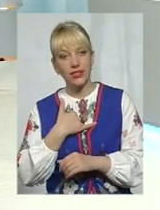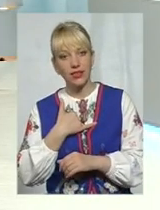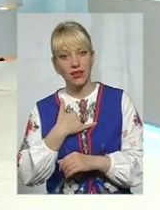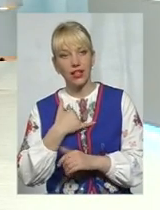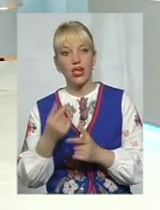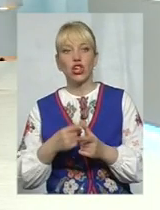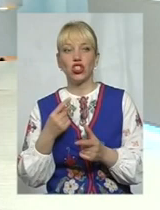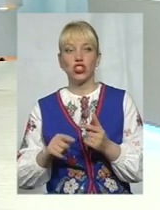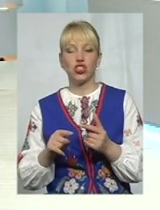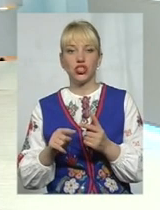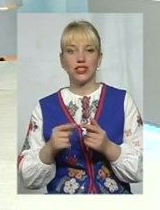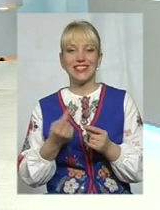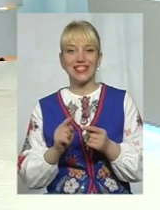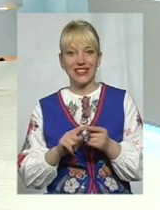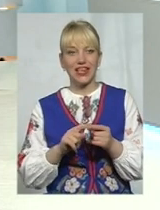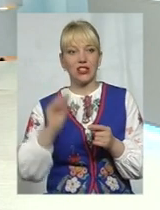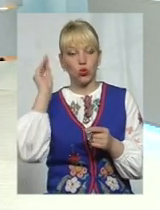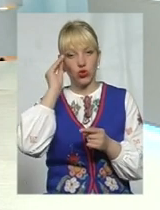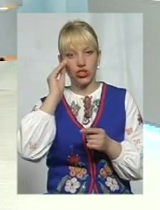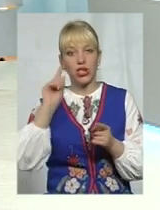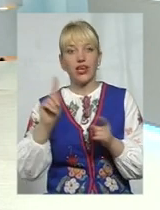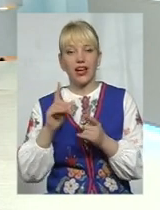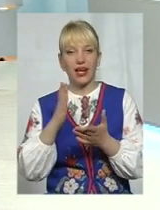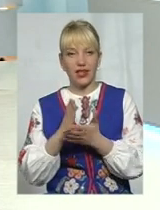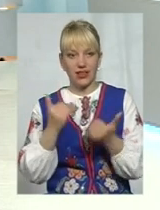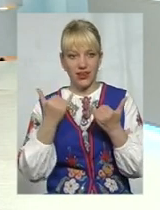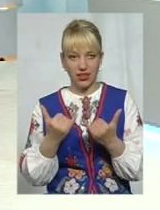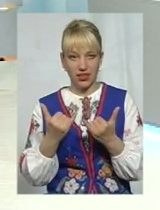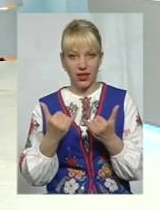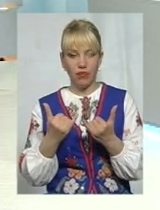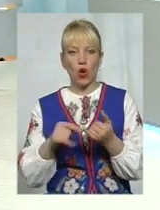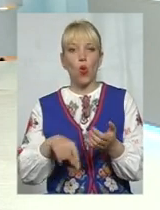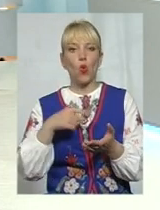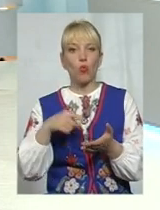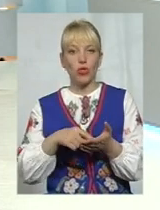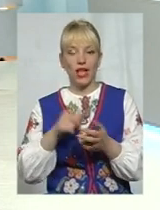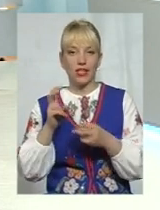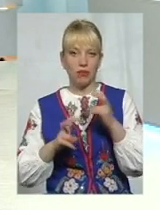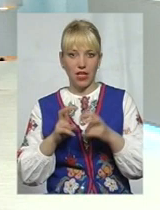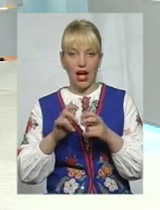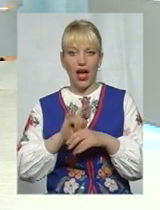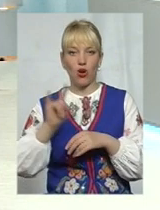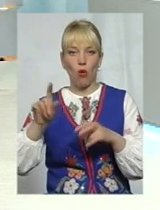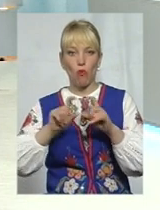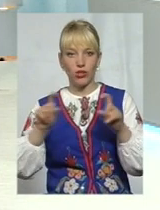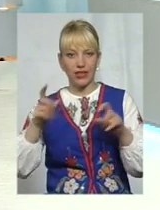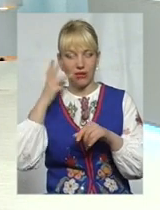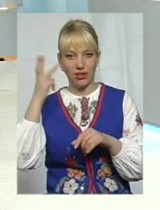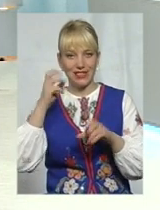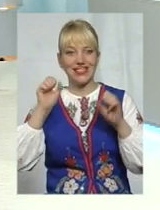з тієї точки, в якій знаходиться нині комунальне підприємство «Аеропорт Хмельницький»